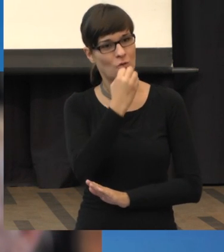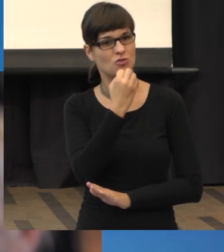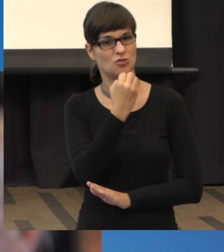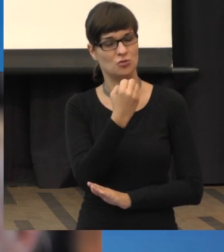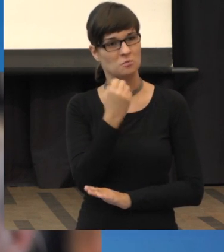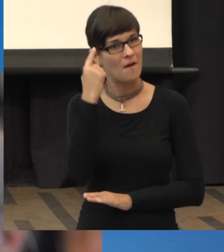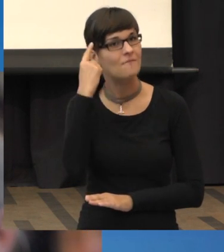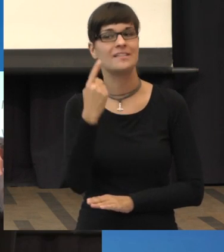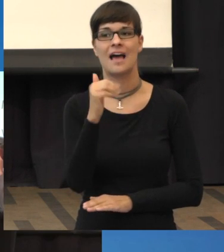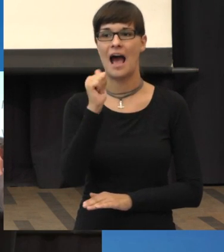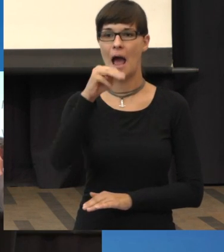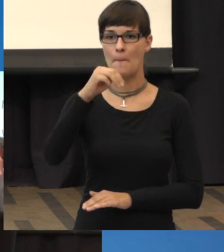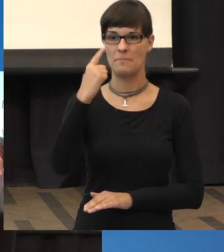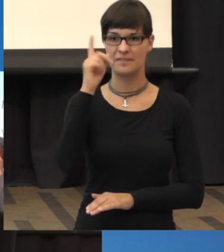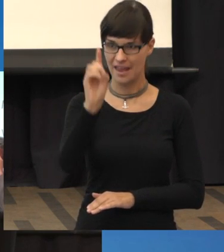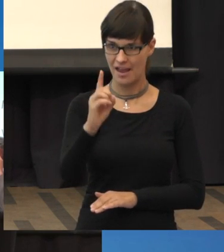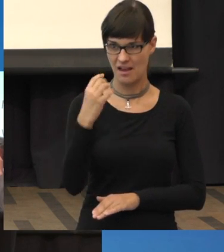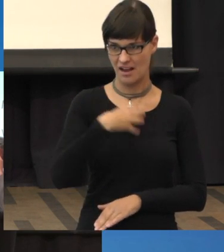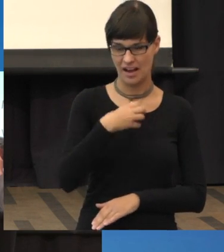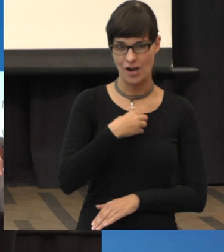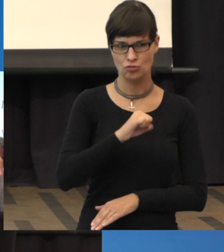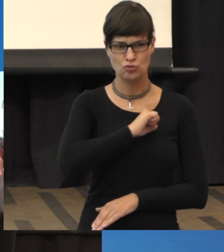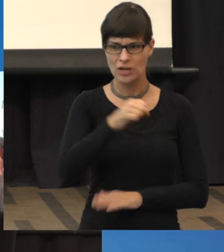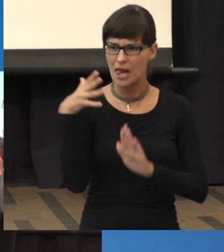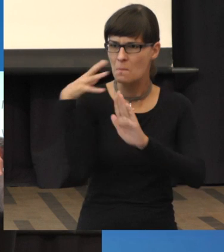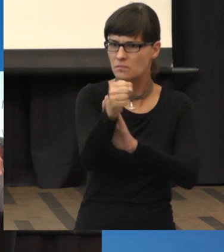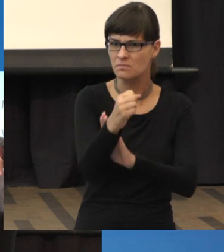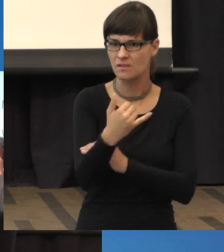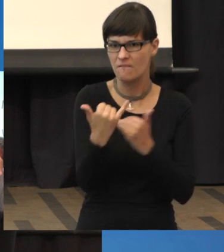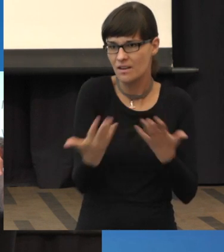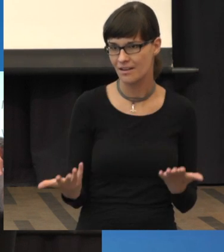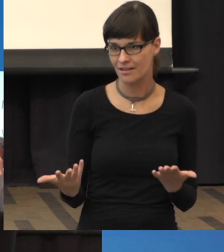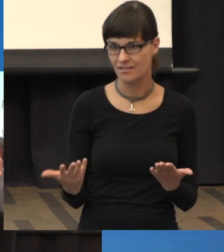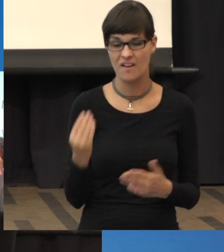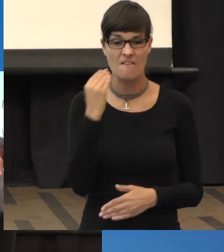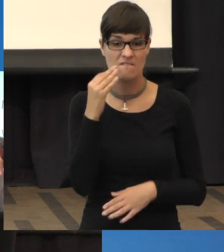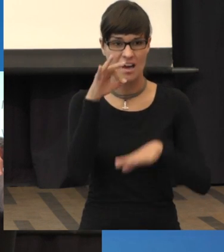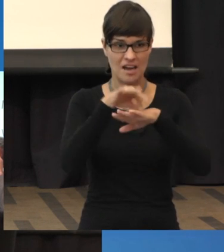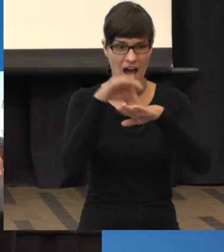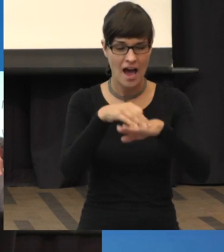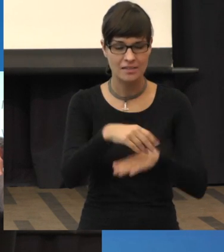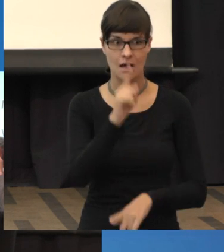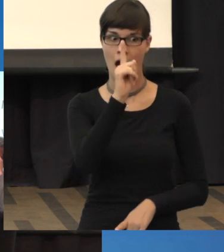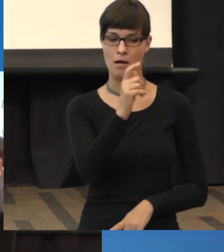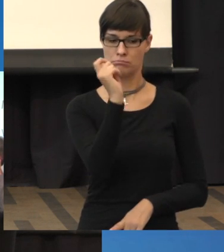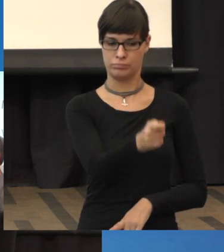diagnostiziert? Also wann kommt der Medizinmann und hebt das Fallbeil?